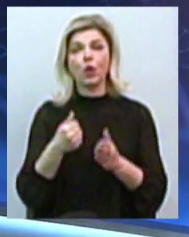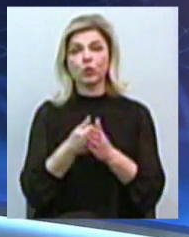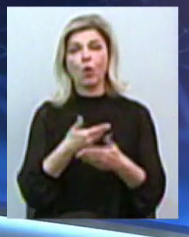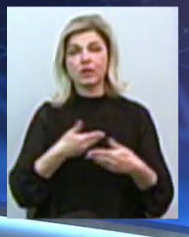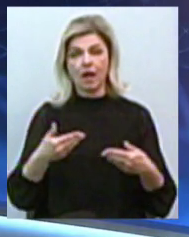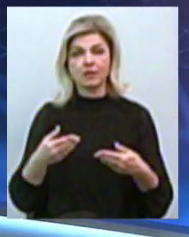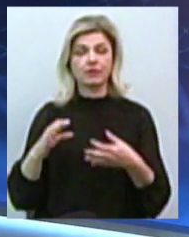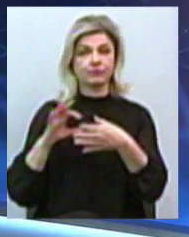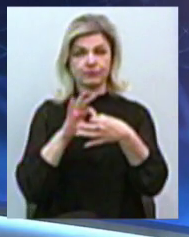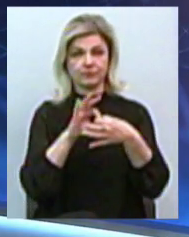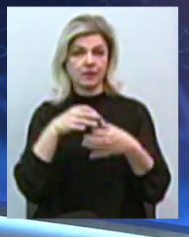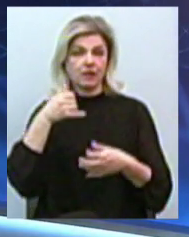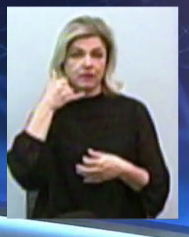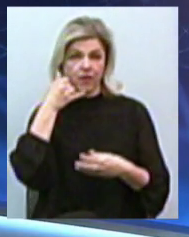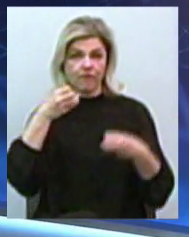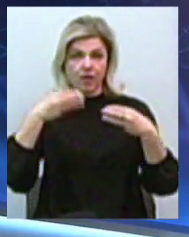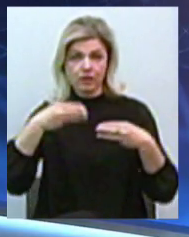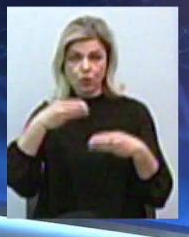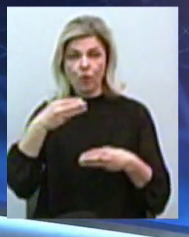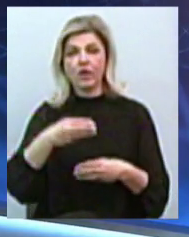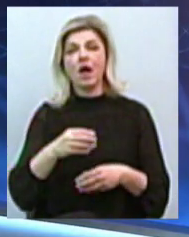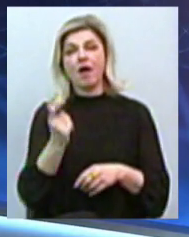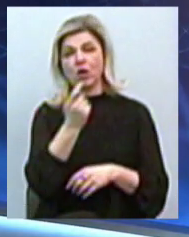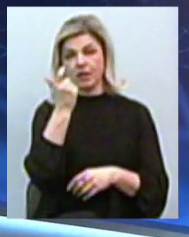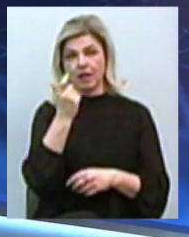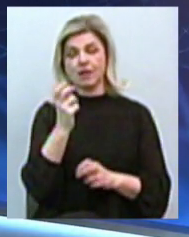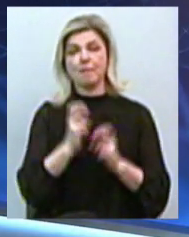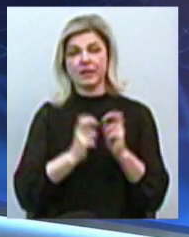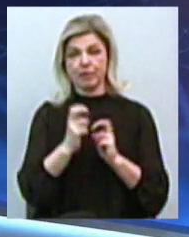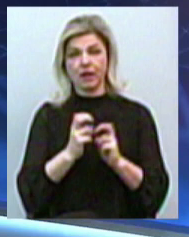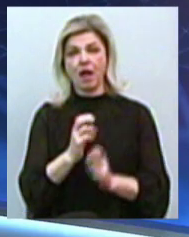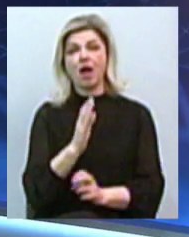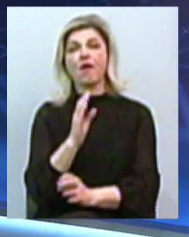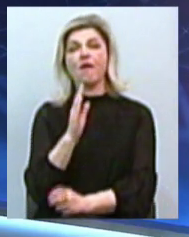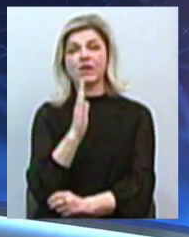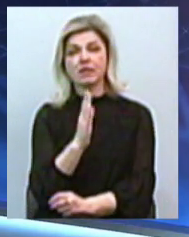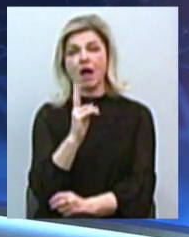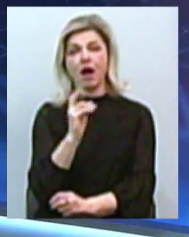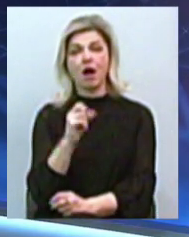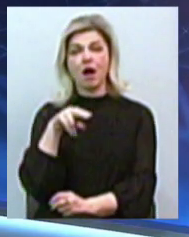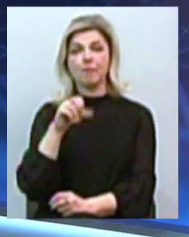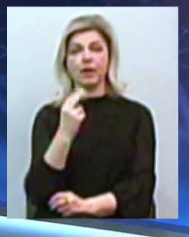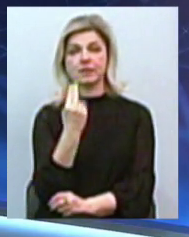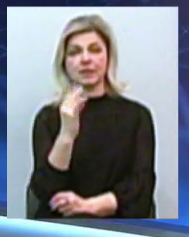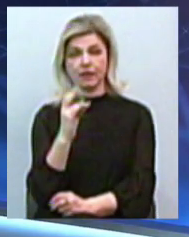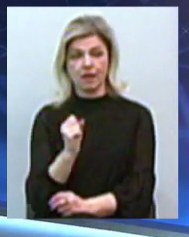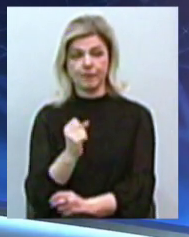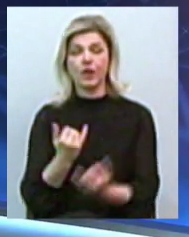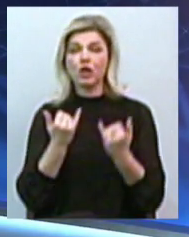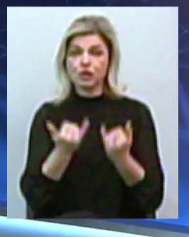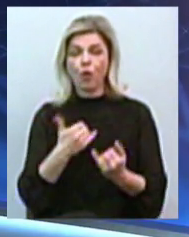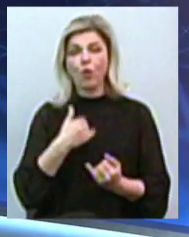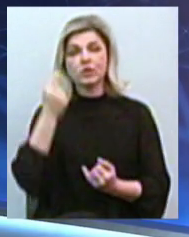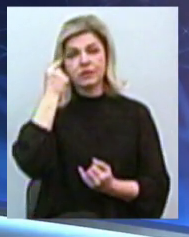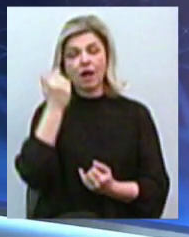відеозв'язком Василь Капасина, власник підприємства. А зараз я хочу посвякуватися вашою думкою, Олександр. Як ви сприйняли інформацію про